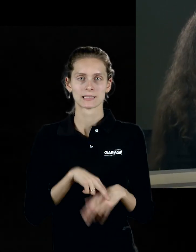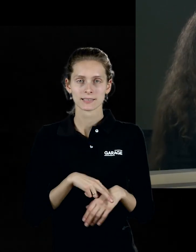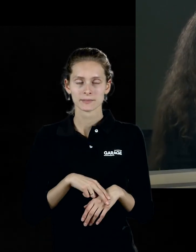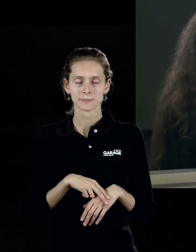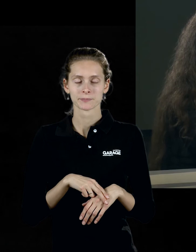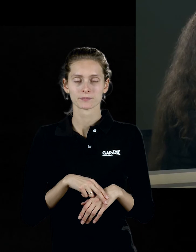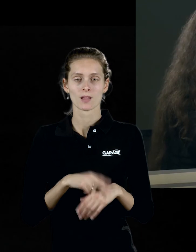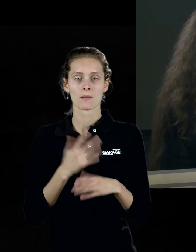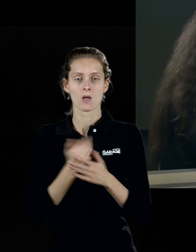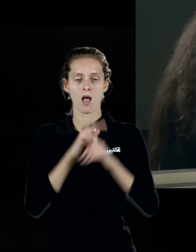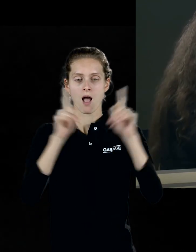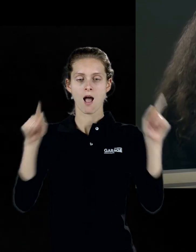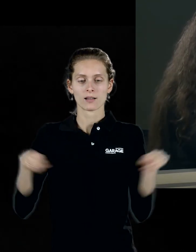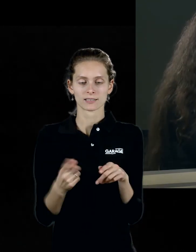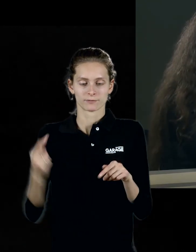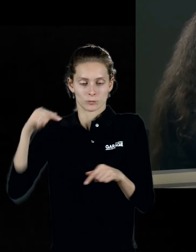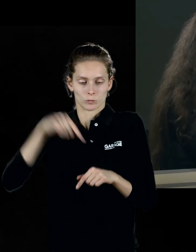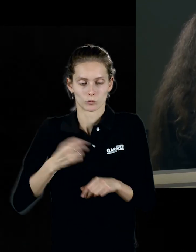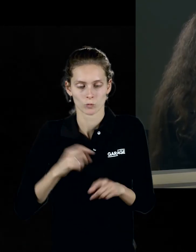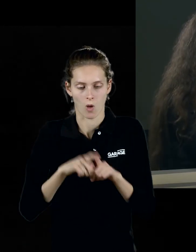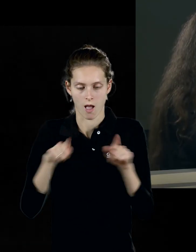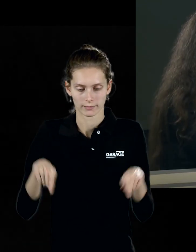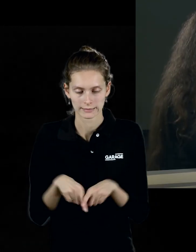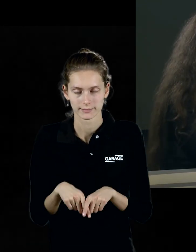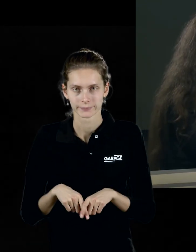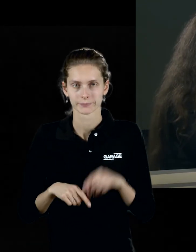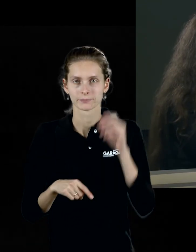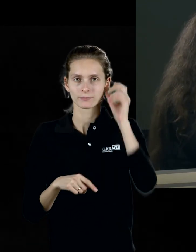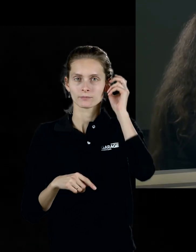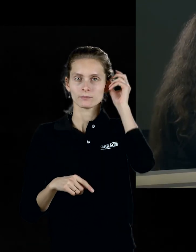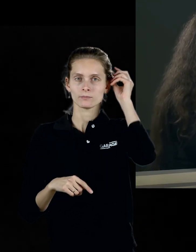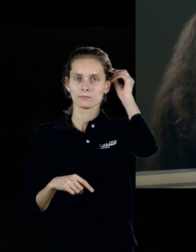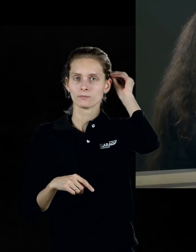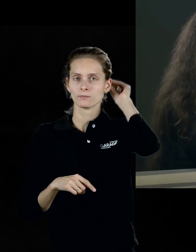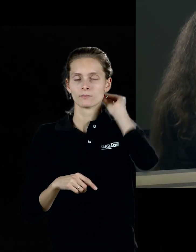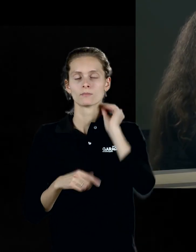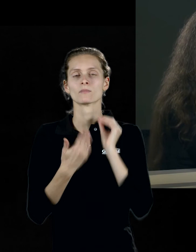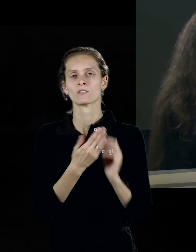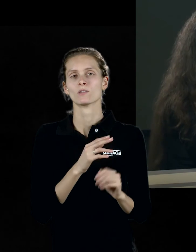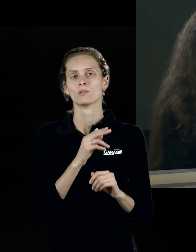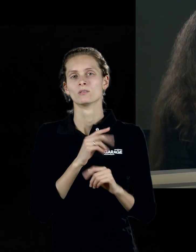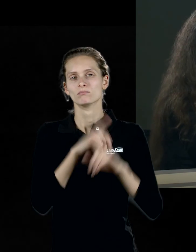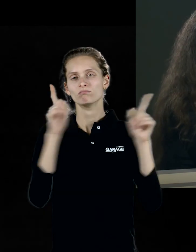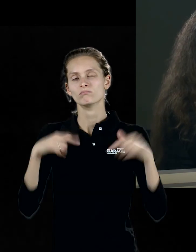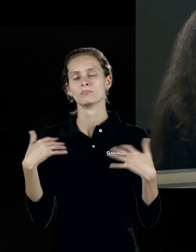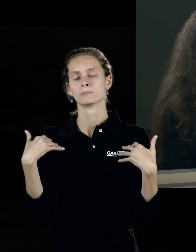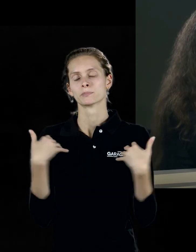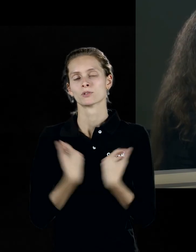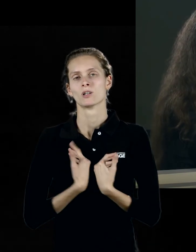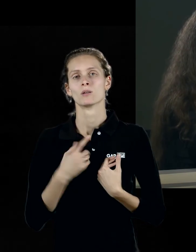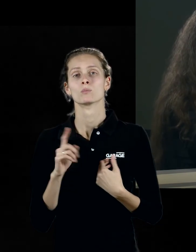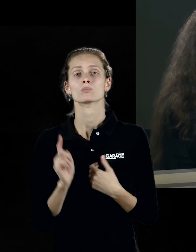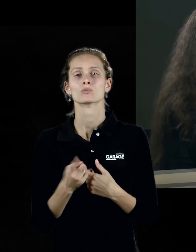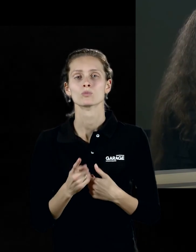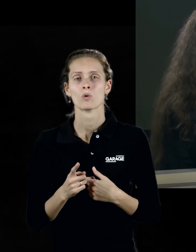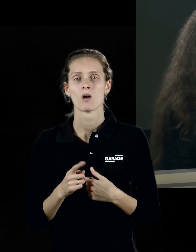картина в картине, изображение картины. И работа достаточно, наверное, печальная, потому что, может быть, это самая статичная работа клея.